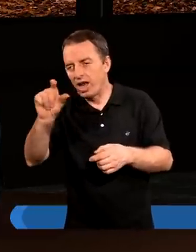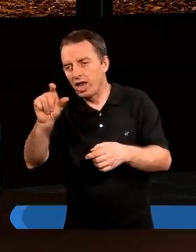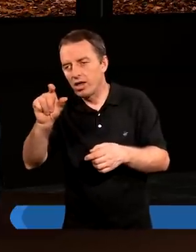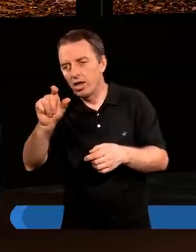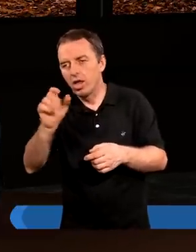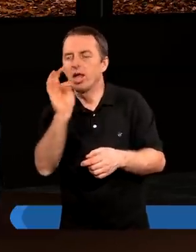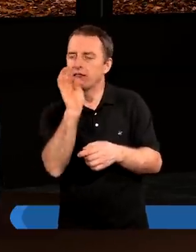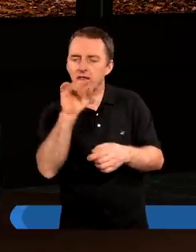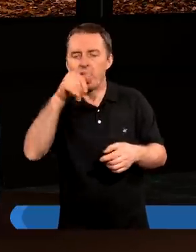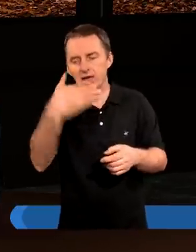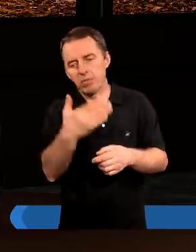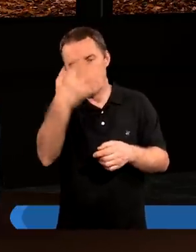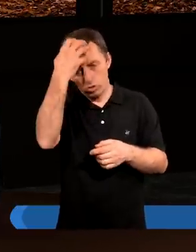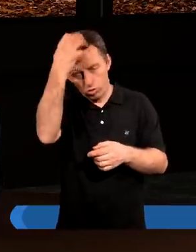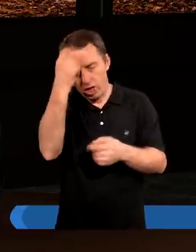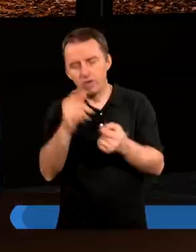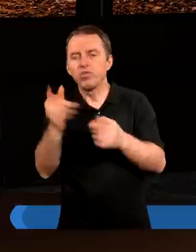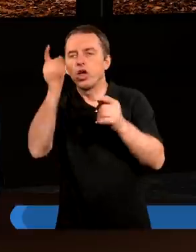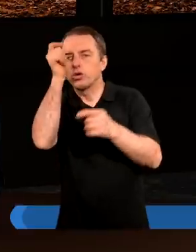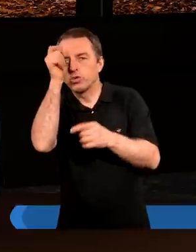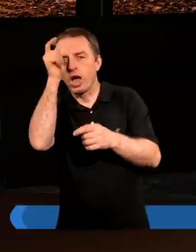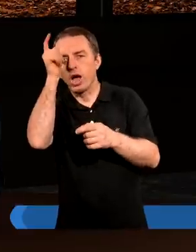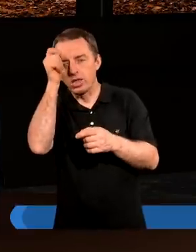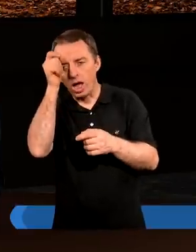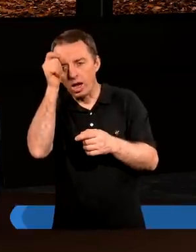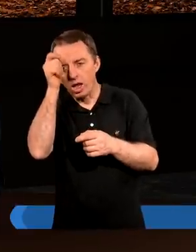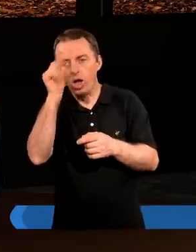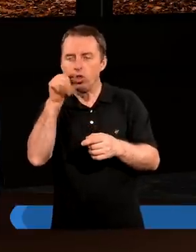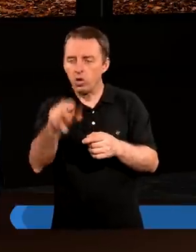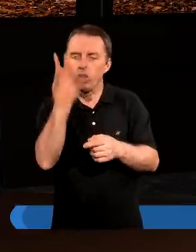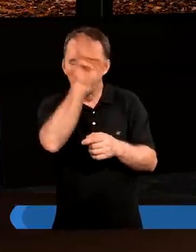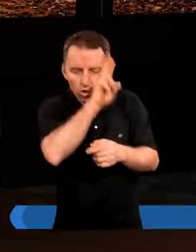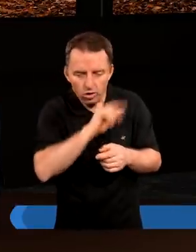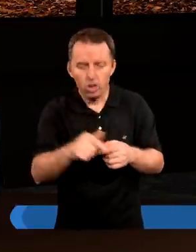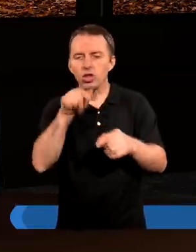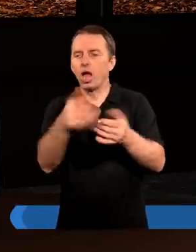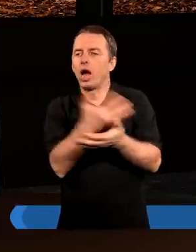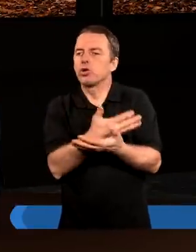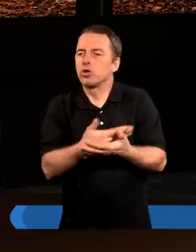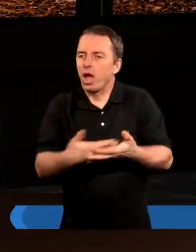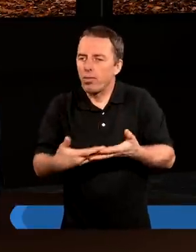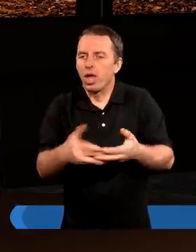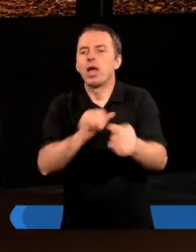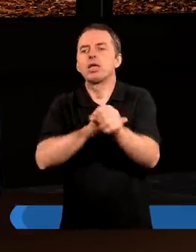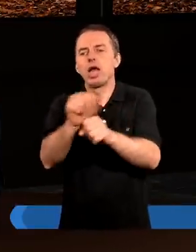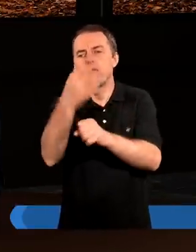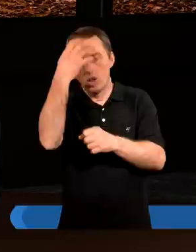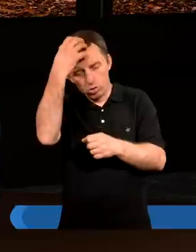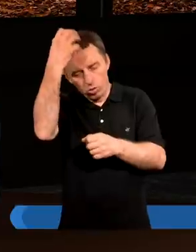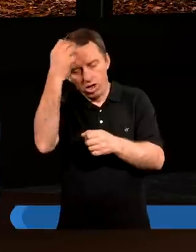w takim królestwie szatana, bo to rzeczywiście ta ziemia jest